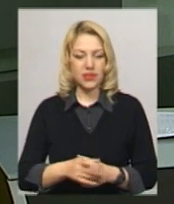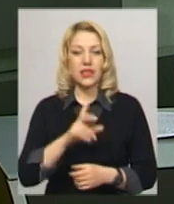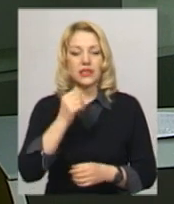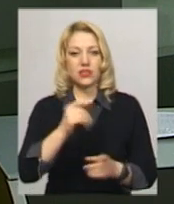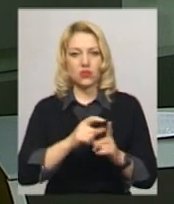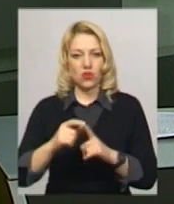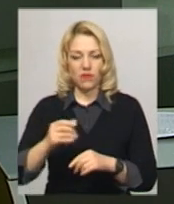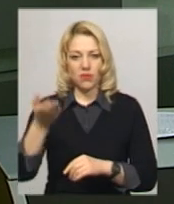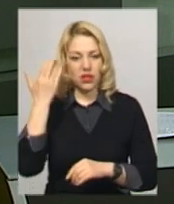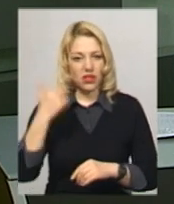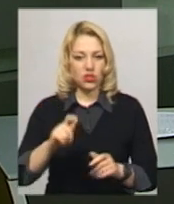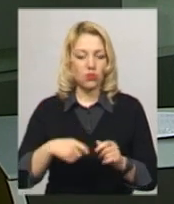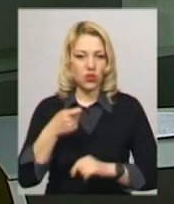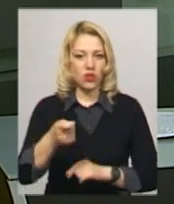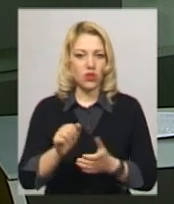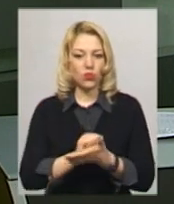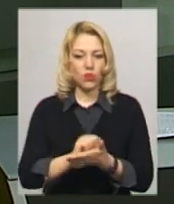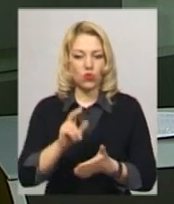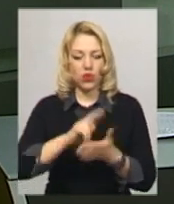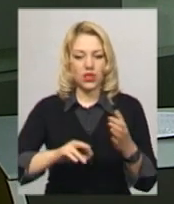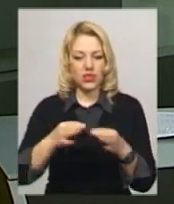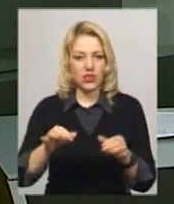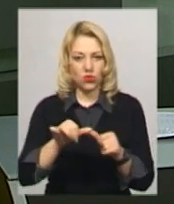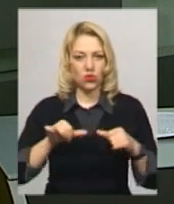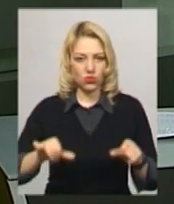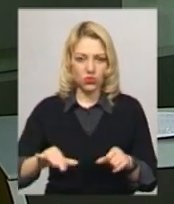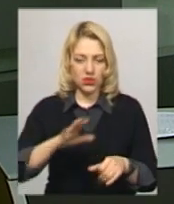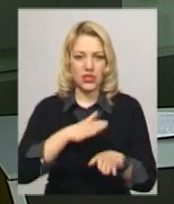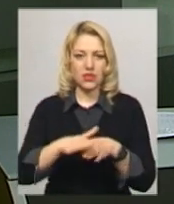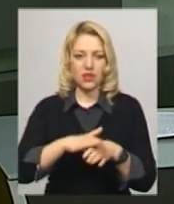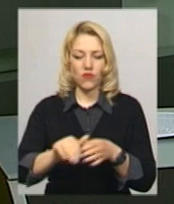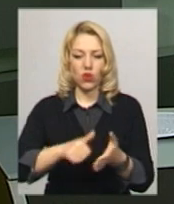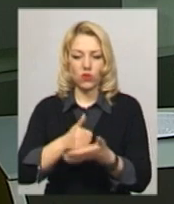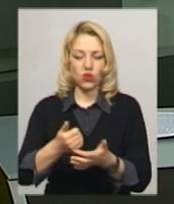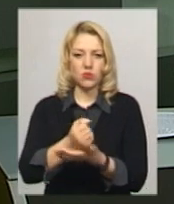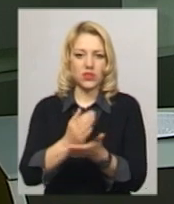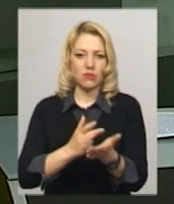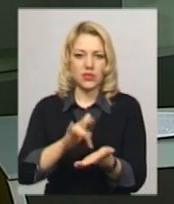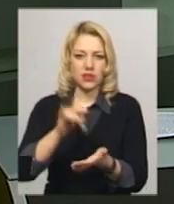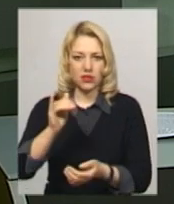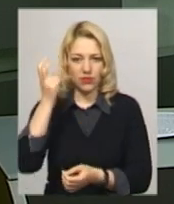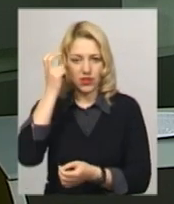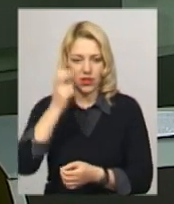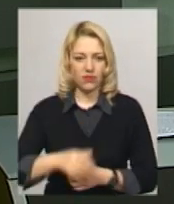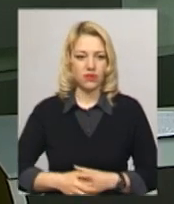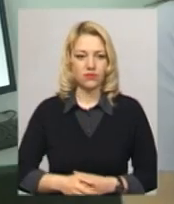За її словами, раніше подання документів до акредитаційної комісії здійснювалось у Головному сервісному центрі у Києві.